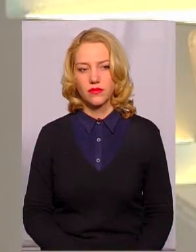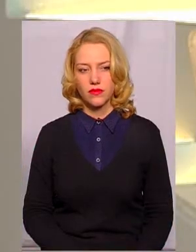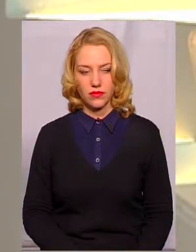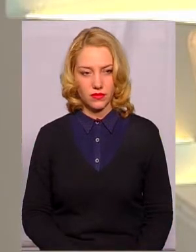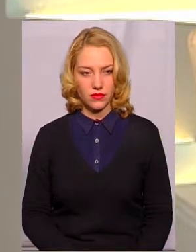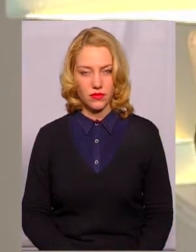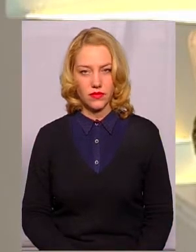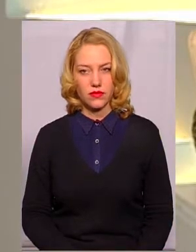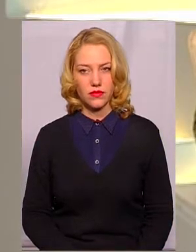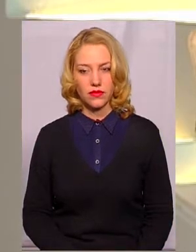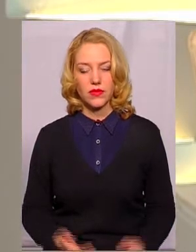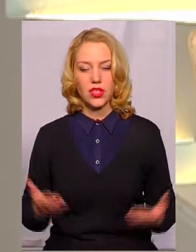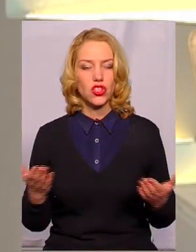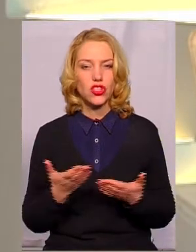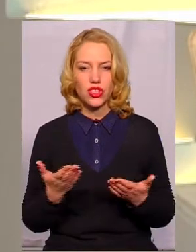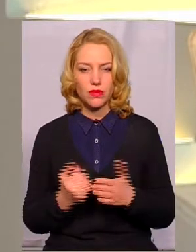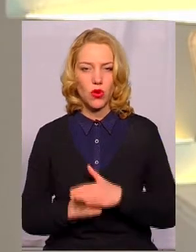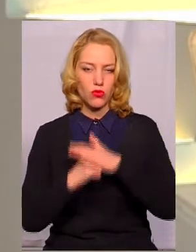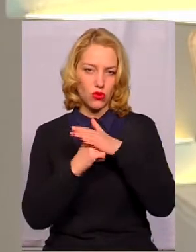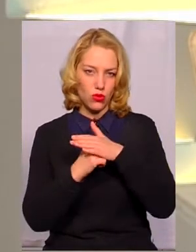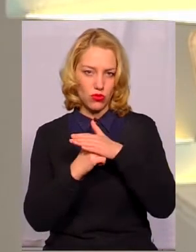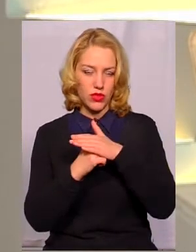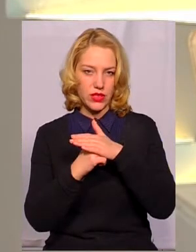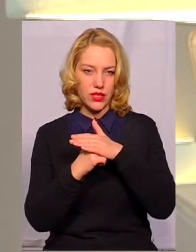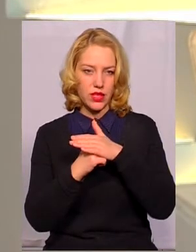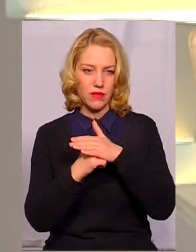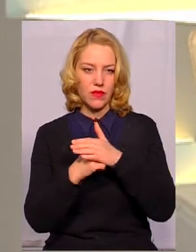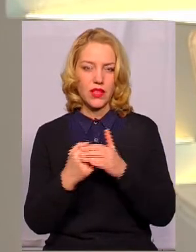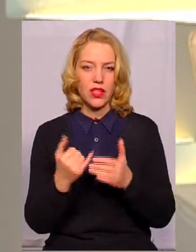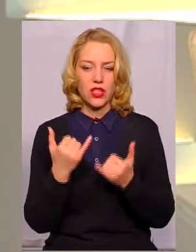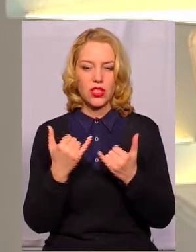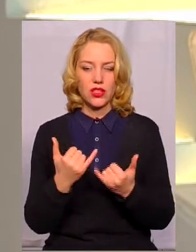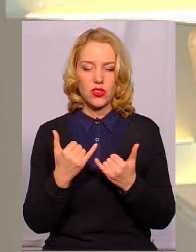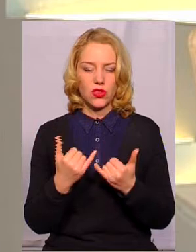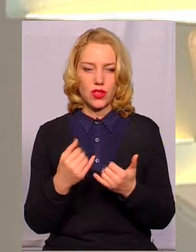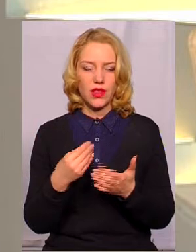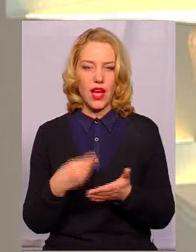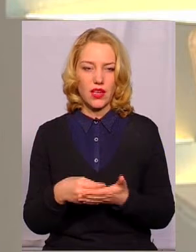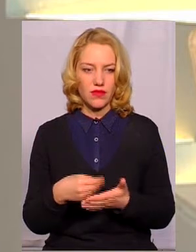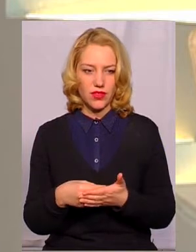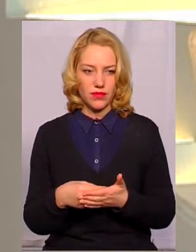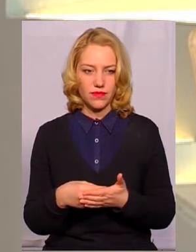Чим обґрунтовувалися чинні на тепер тарифи,